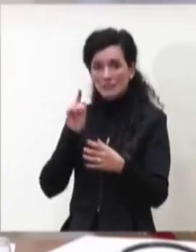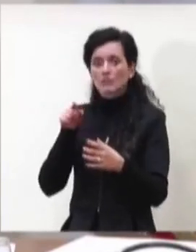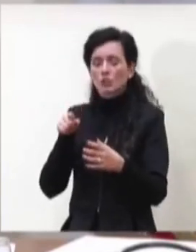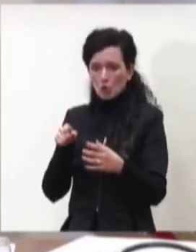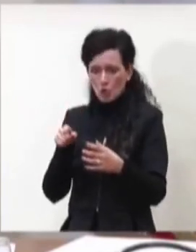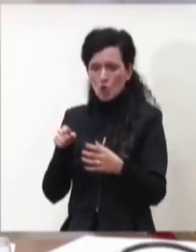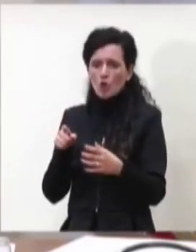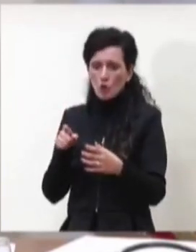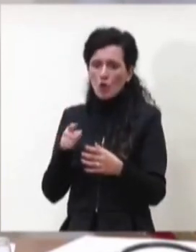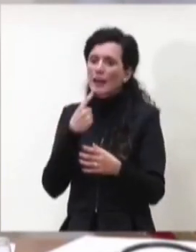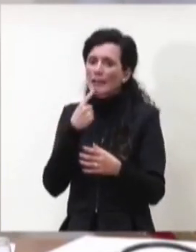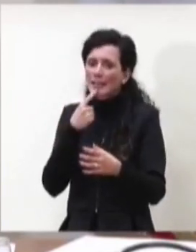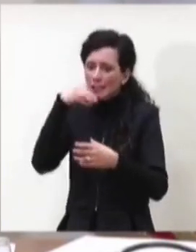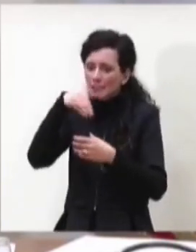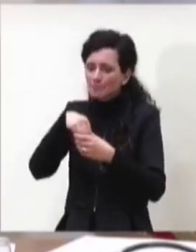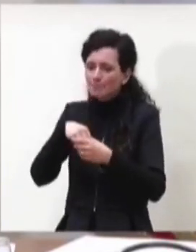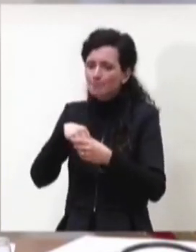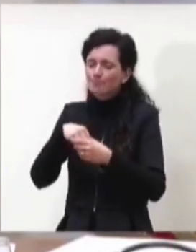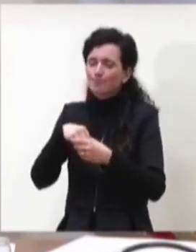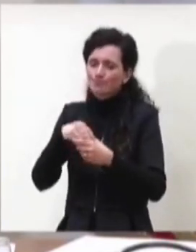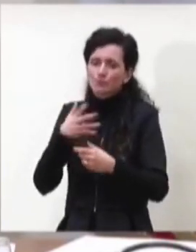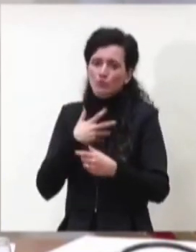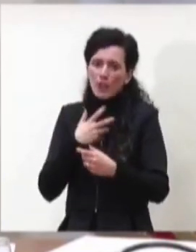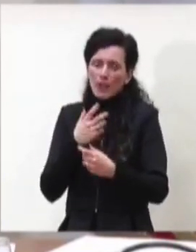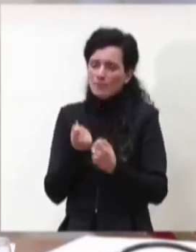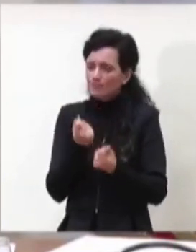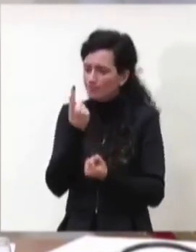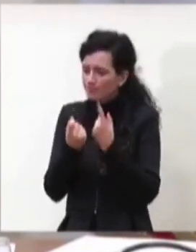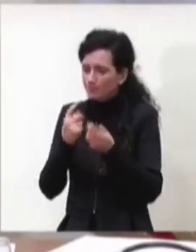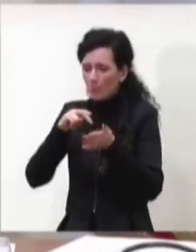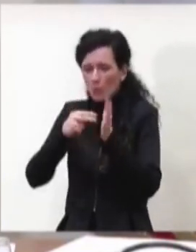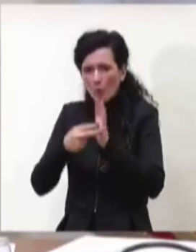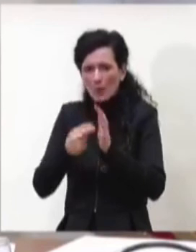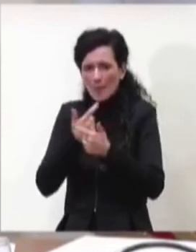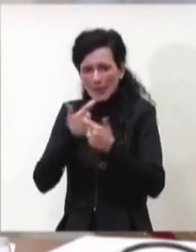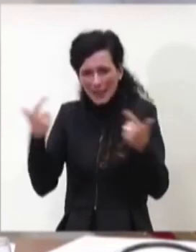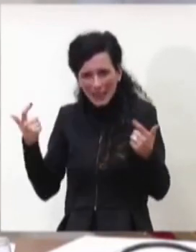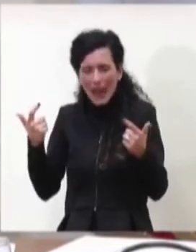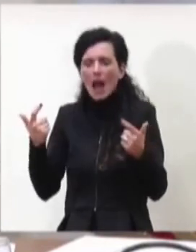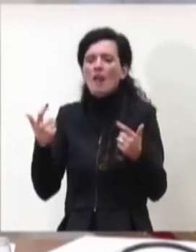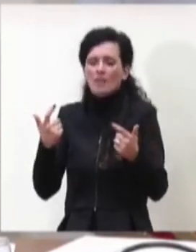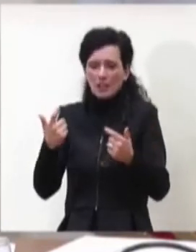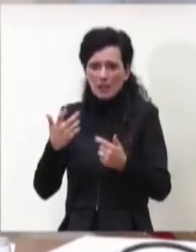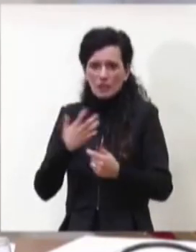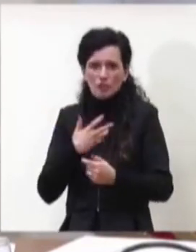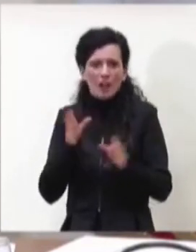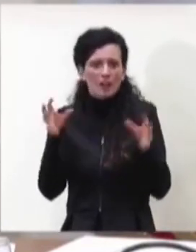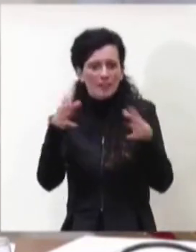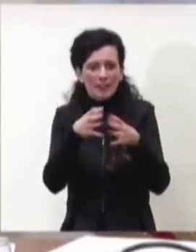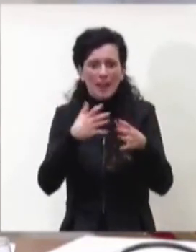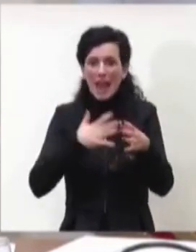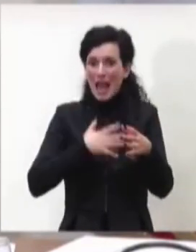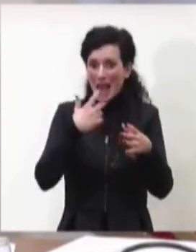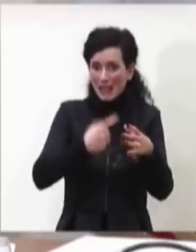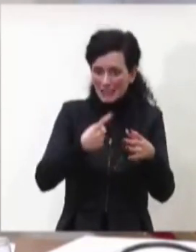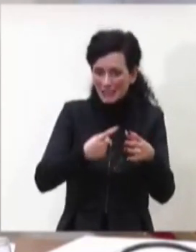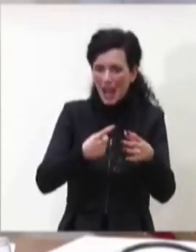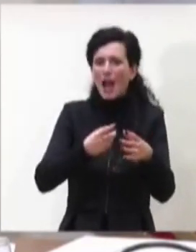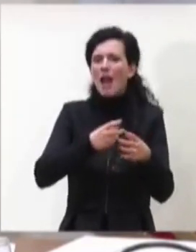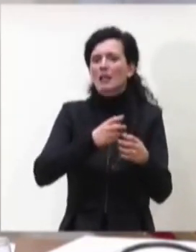complicanze gravi insieme al restante popolazione anziana rappresentano un target